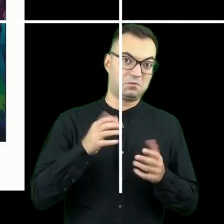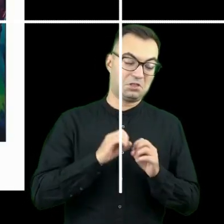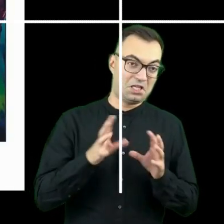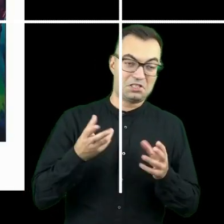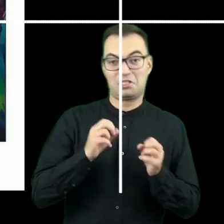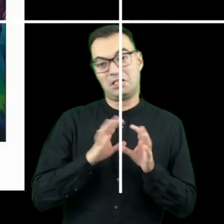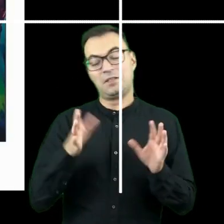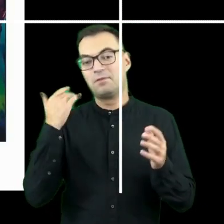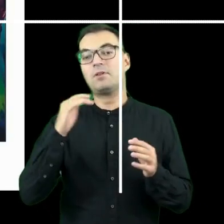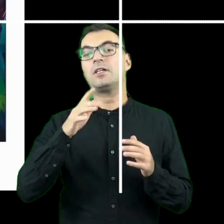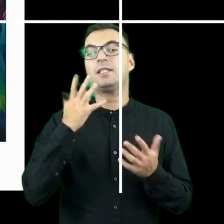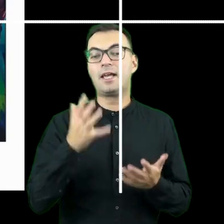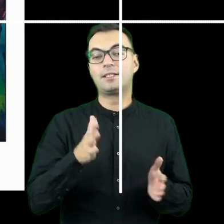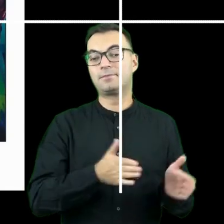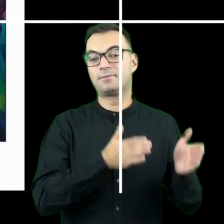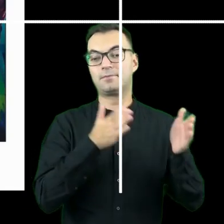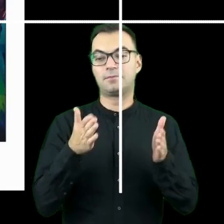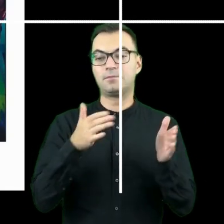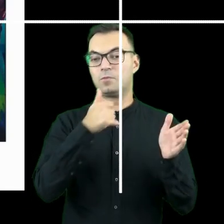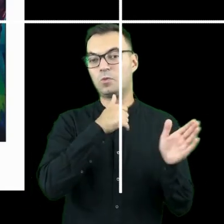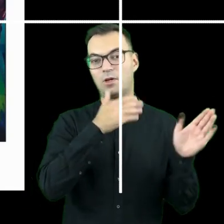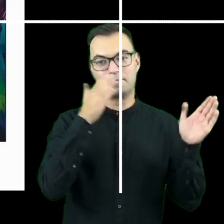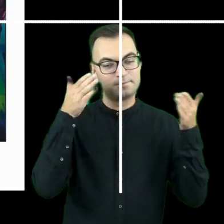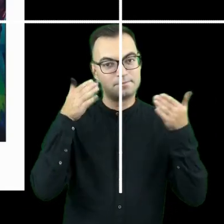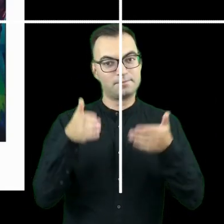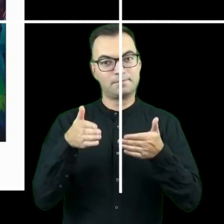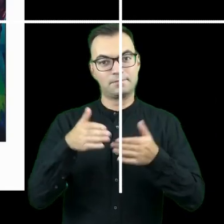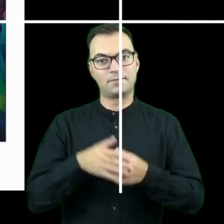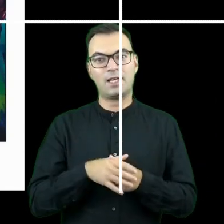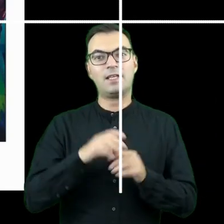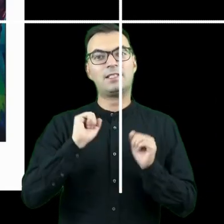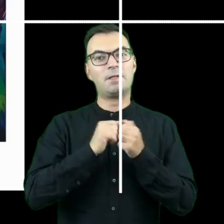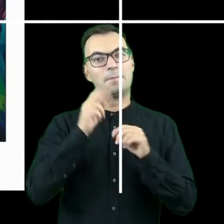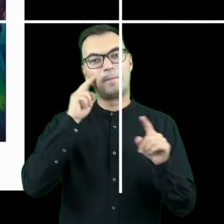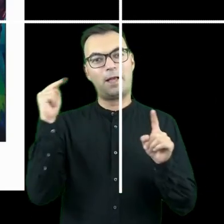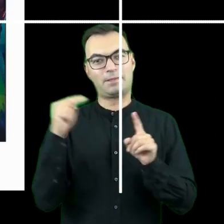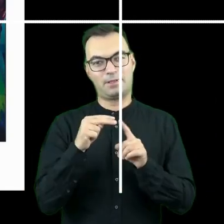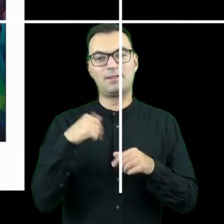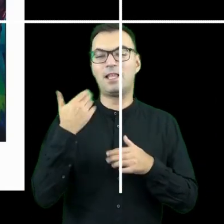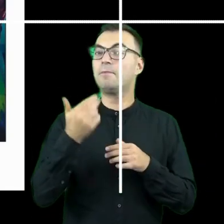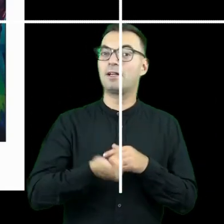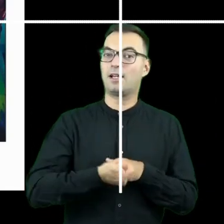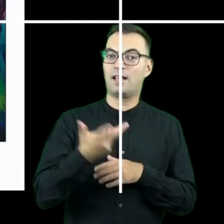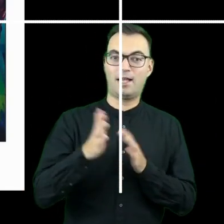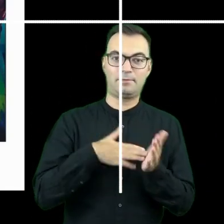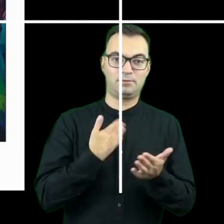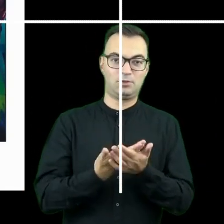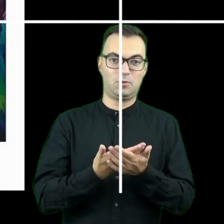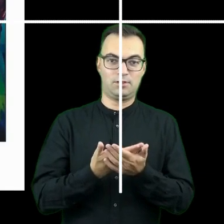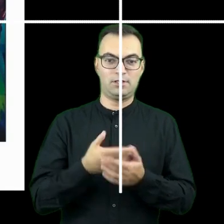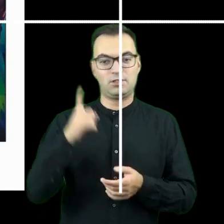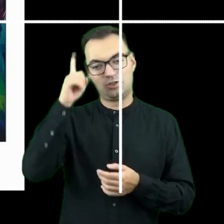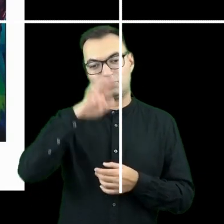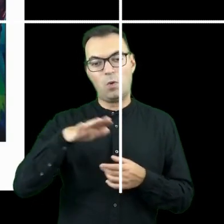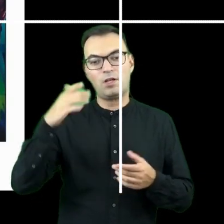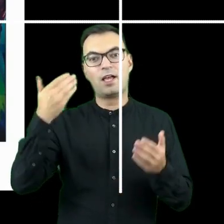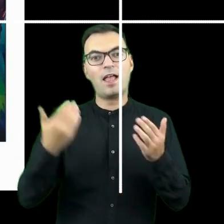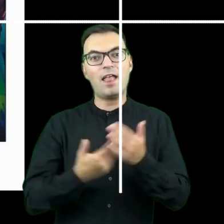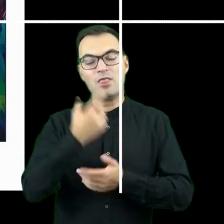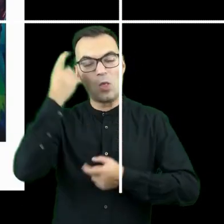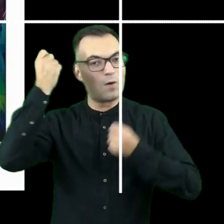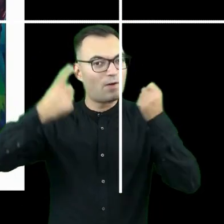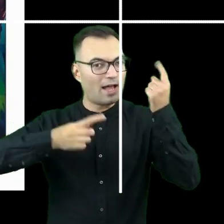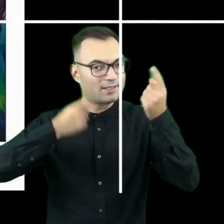może nie do końca. Chciałbym, żebyśmy przyjrzeli się z tej perspektywy kilku przykładom innowacji społecznych. Jakby